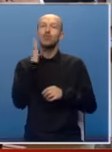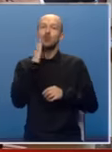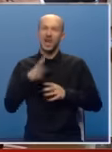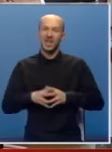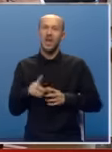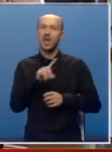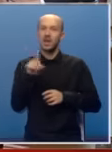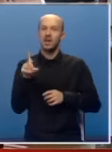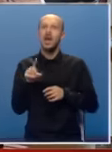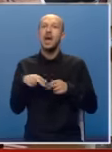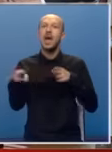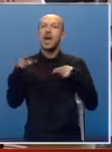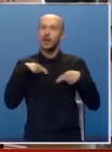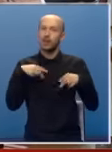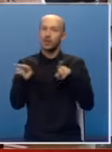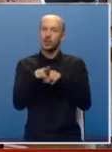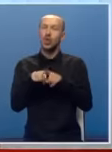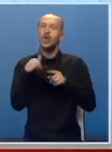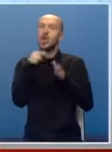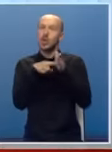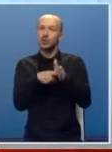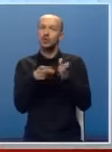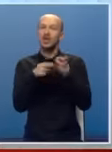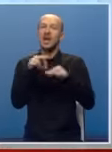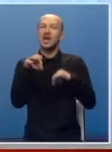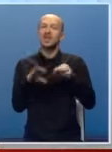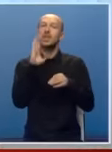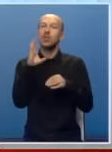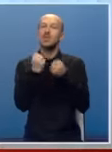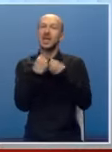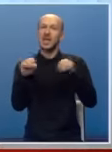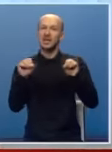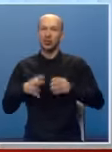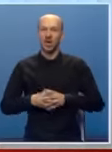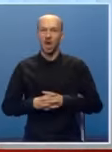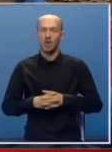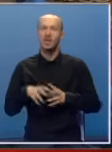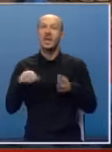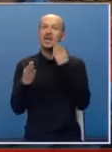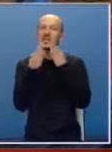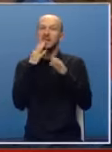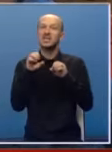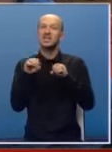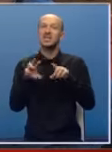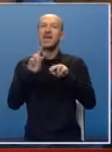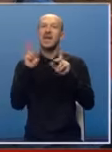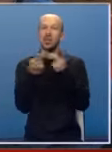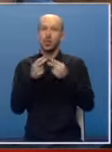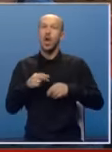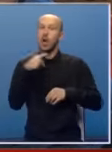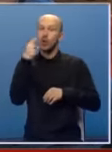nije recipročno, ukazujući i na glasanje Bosne i Hercegovine na sjednici Savijeta Evrope.